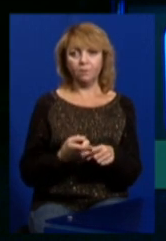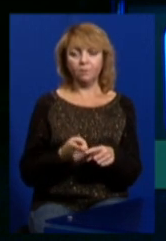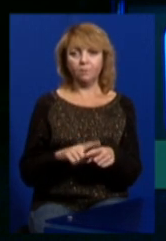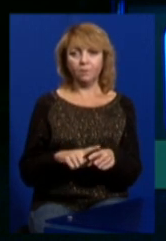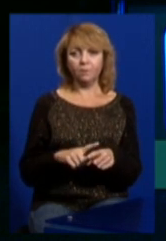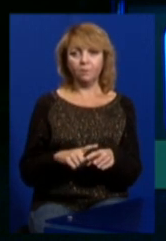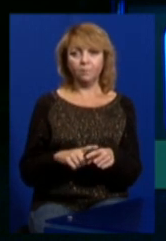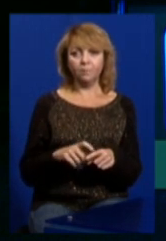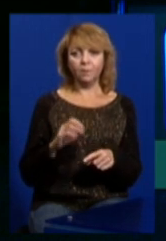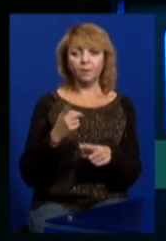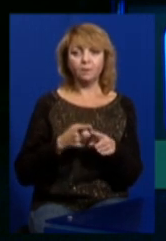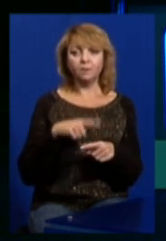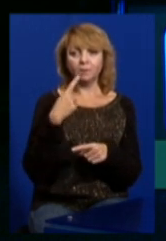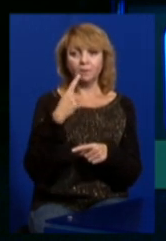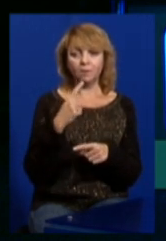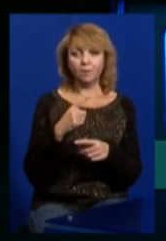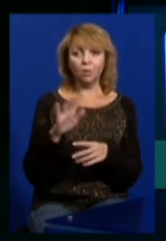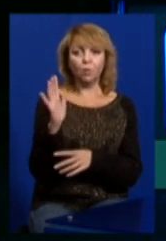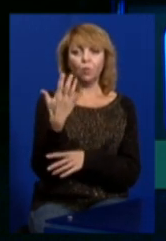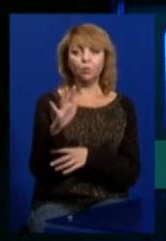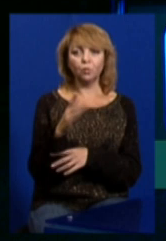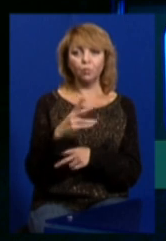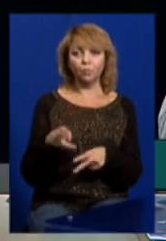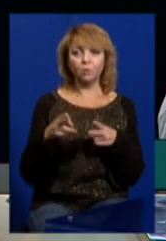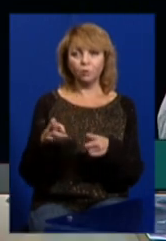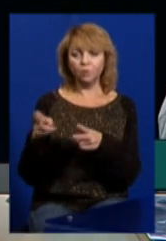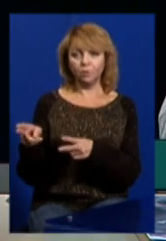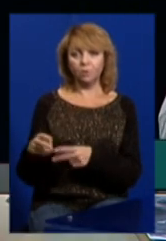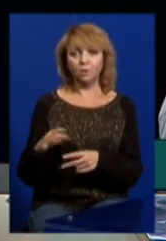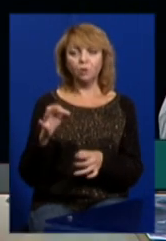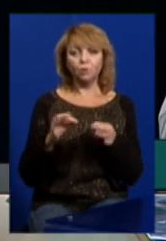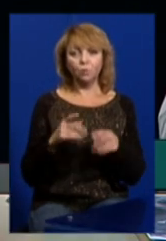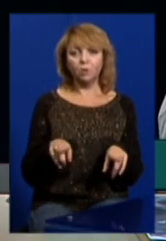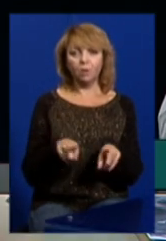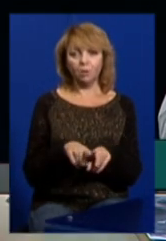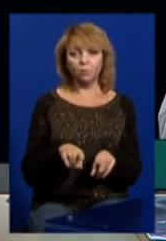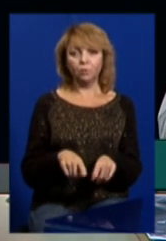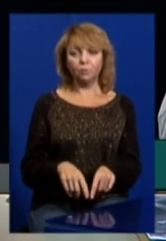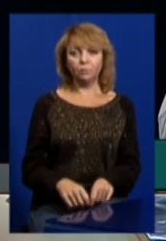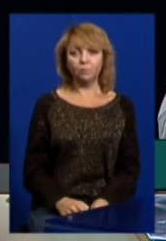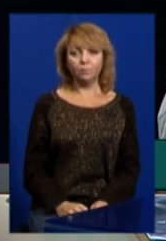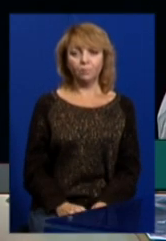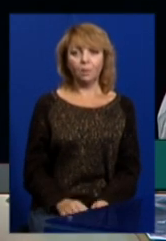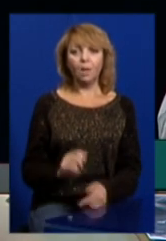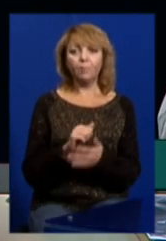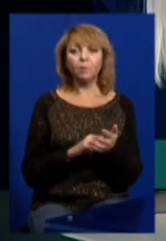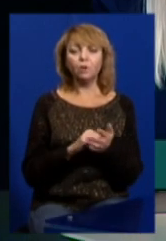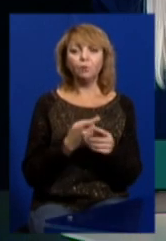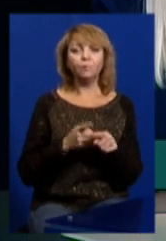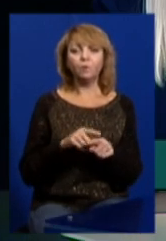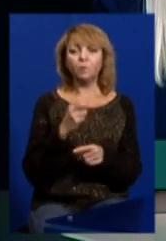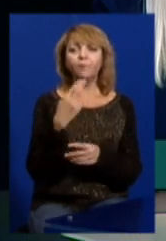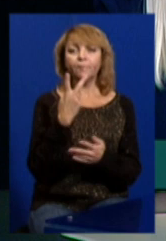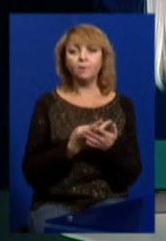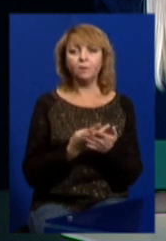розум злочинності. І судді також. А причини цього, як ви бачите?